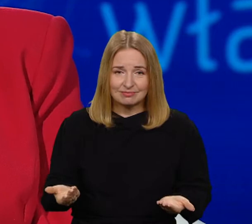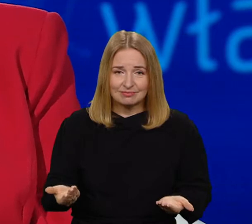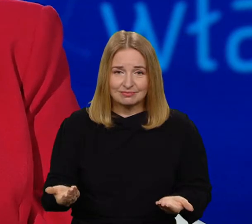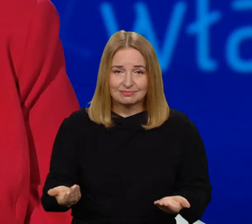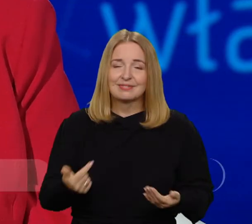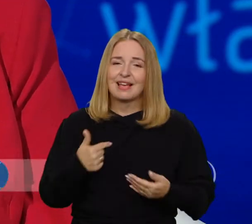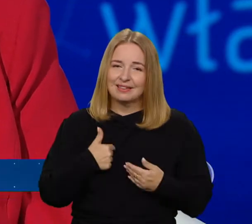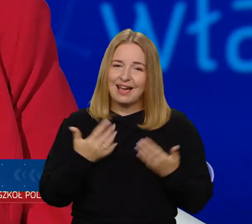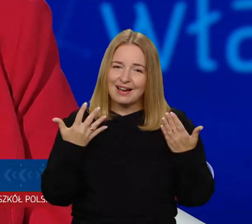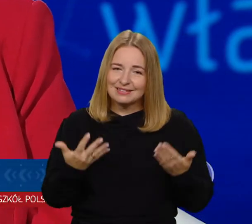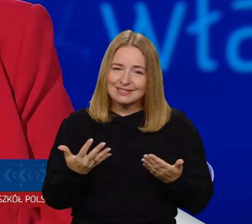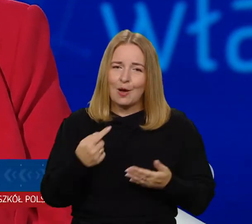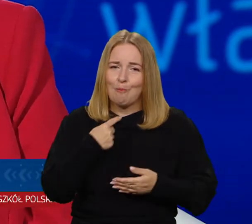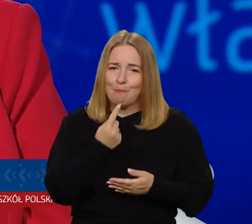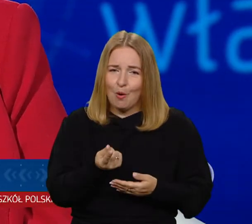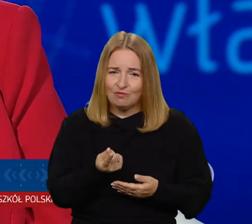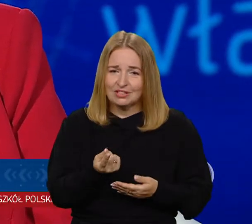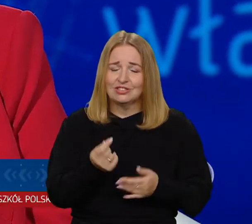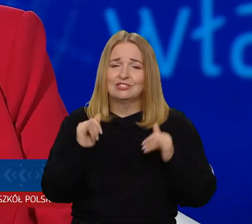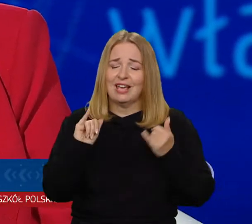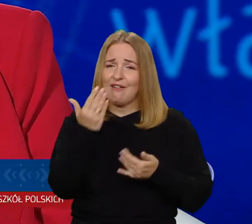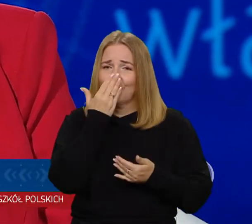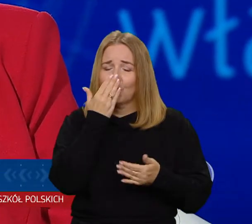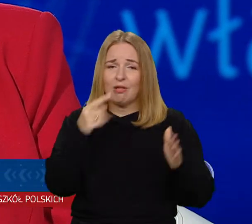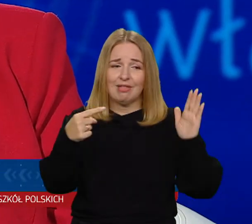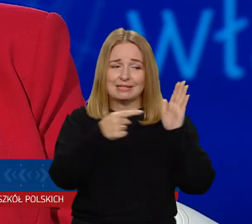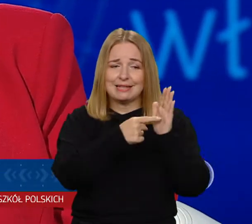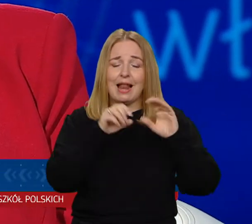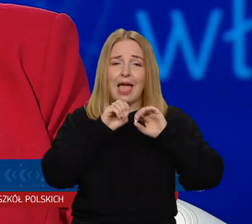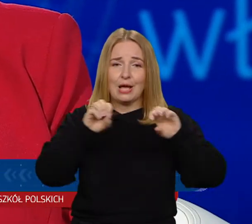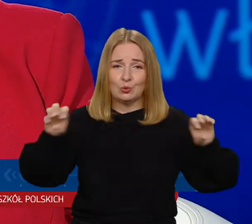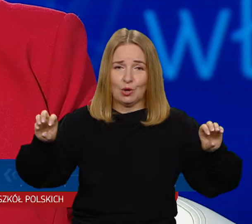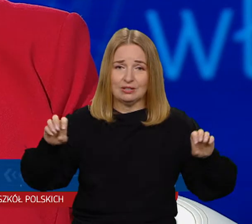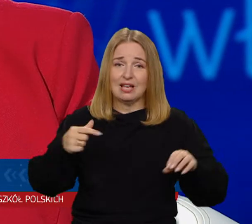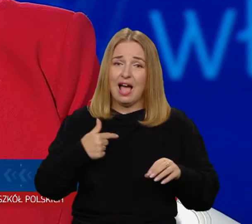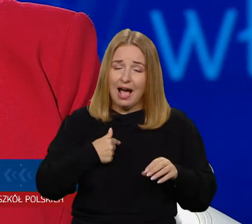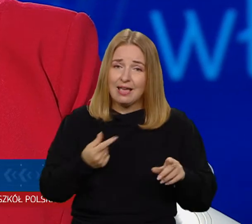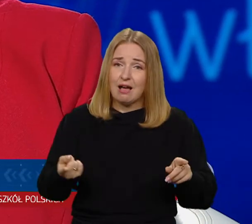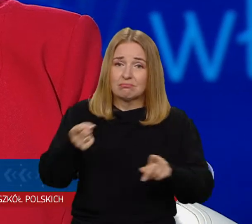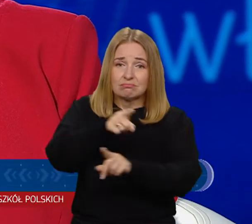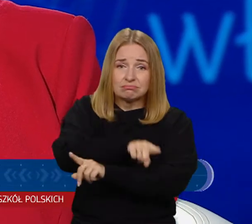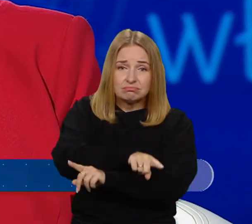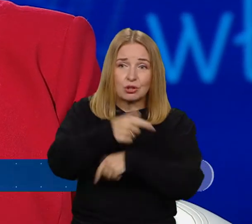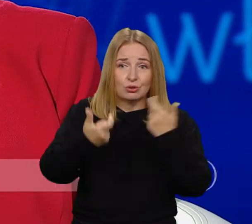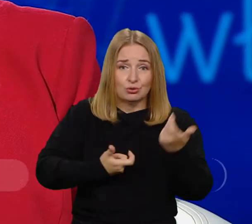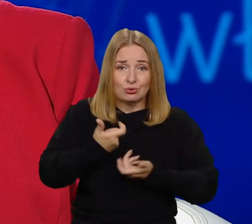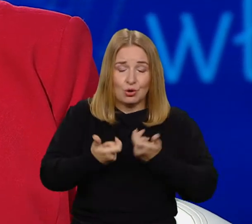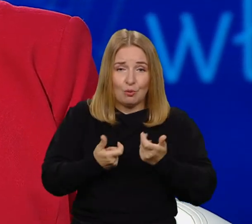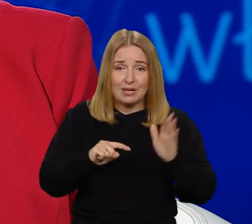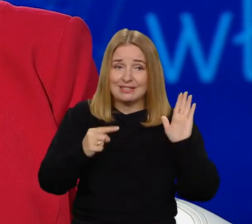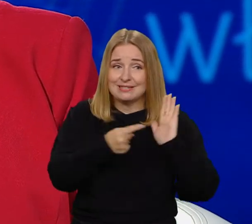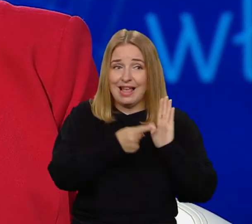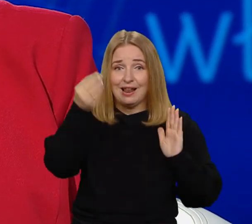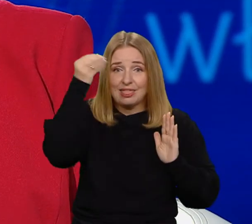cele edukacji znane z rozmaitych ważnych dokumentów przyłożyć na mój własny język. Cele uczenia się w